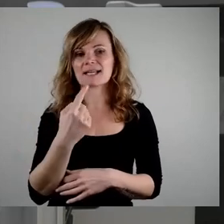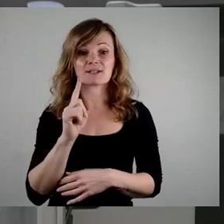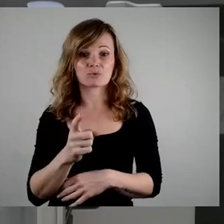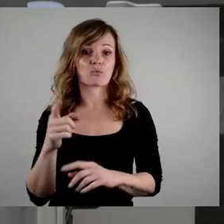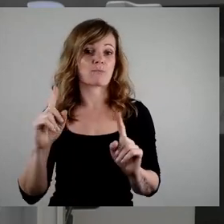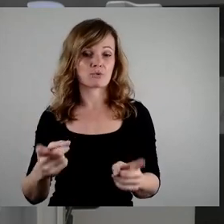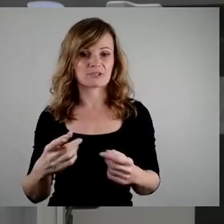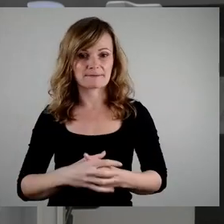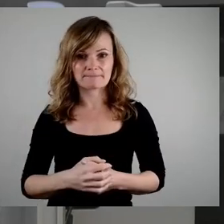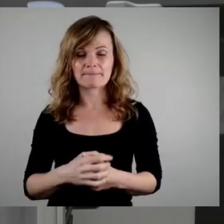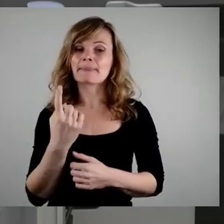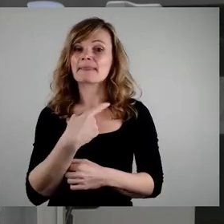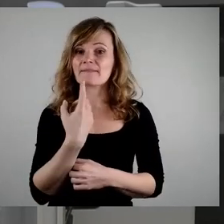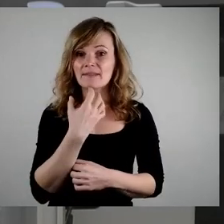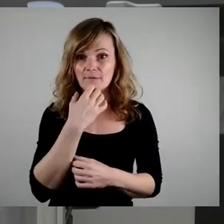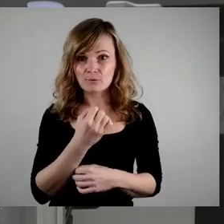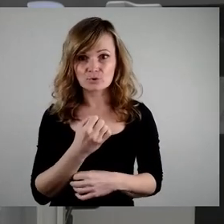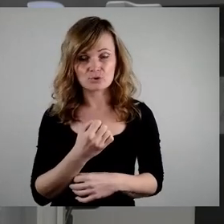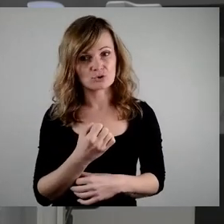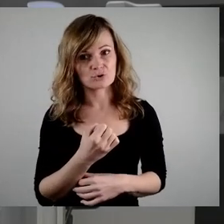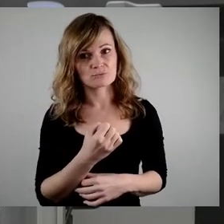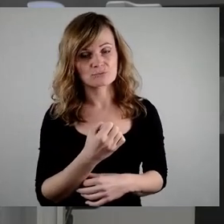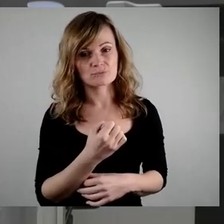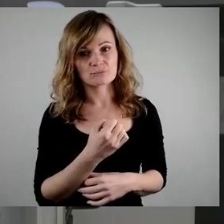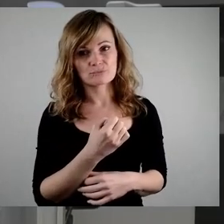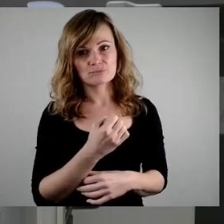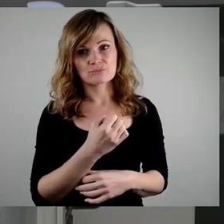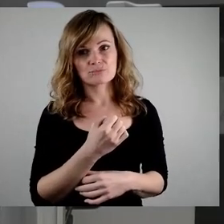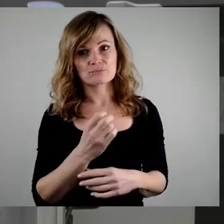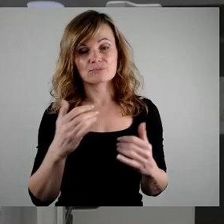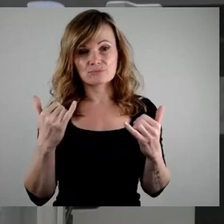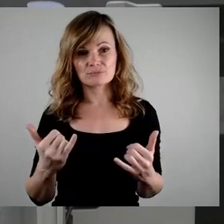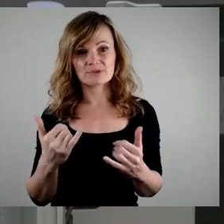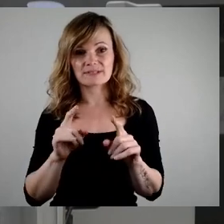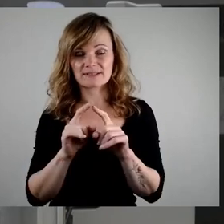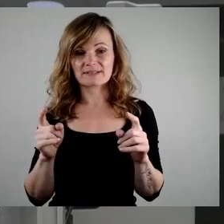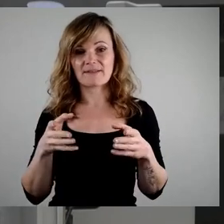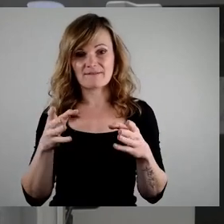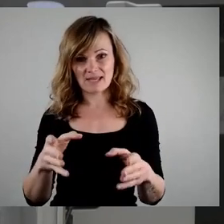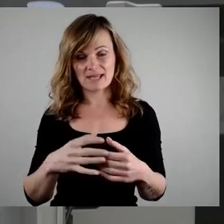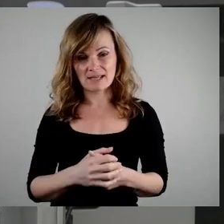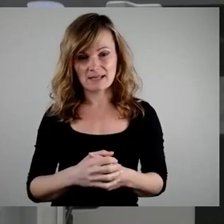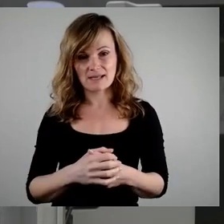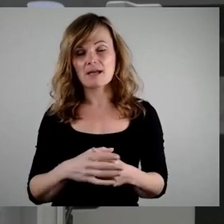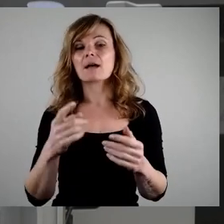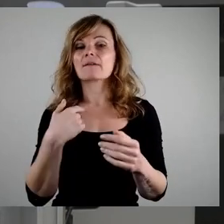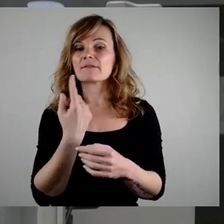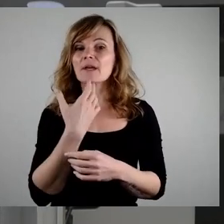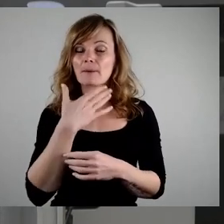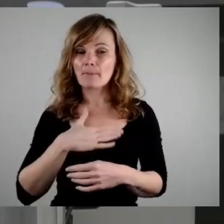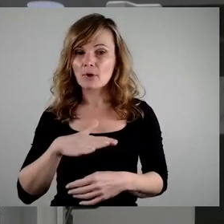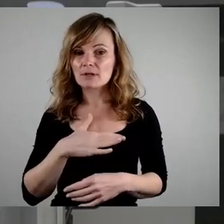wünschen uns, dass wir uns auf diesen Weg begeben, der Kostenfreiheit des Schulessens